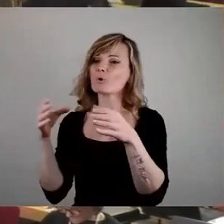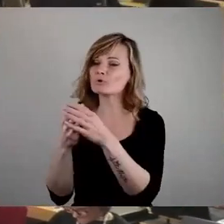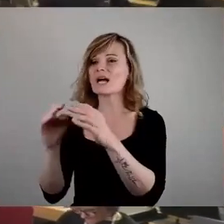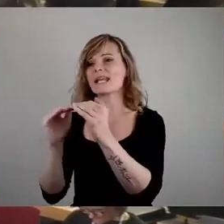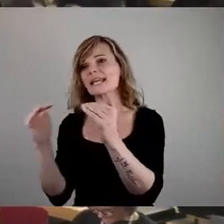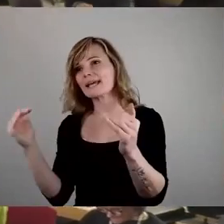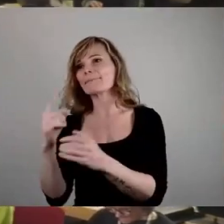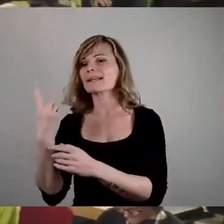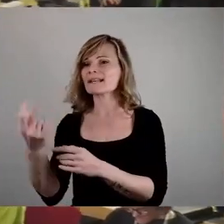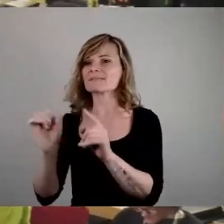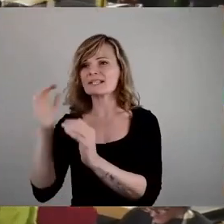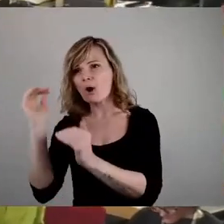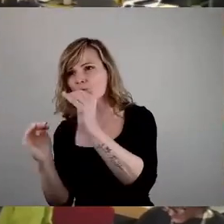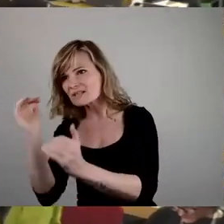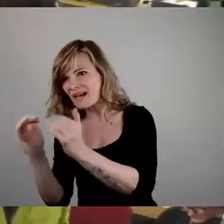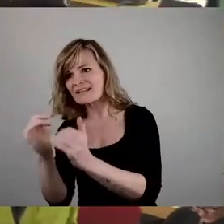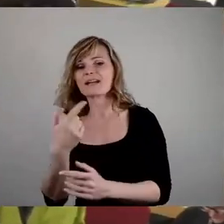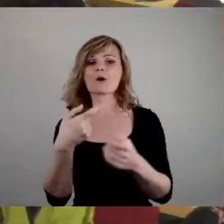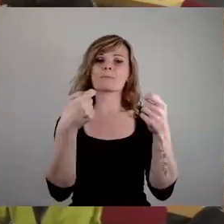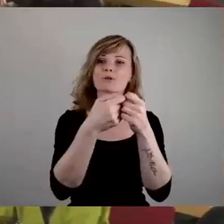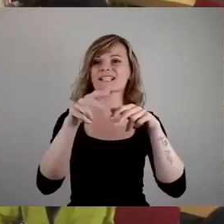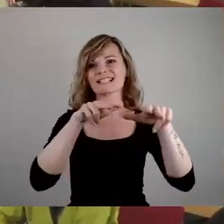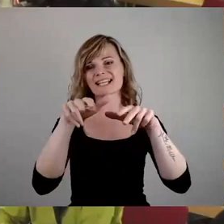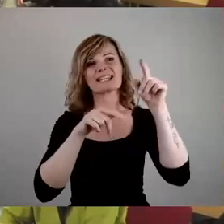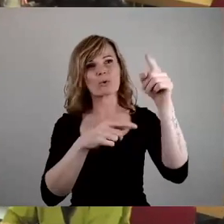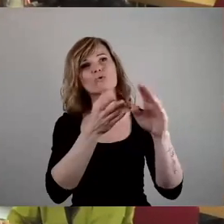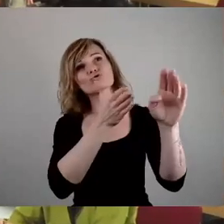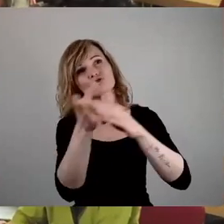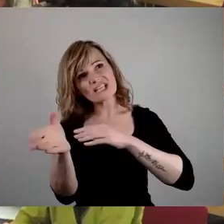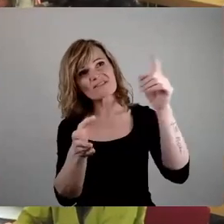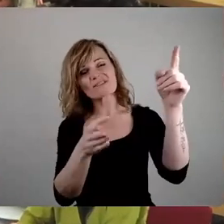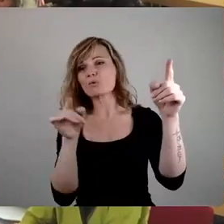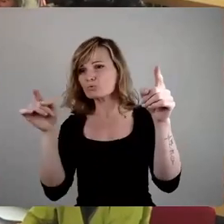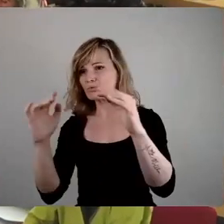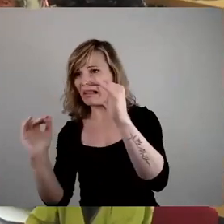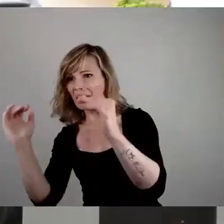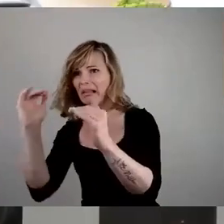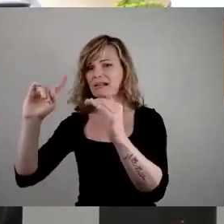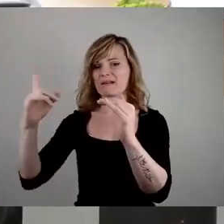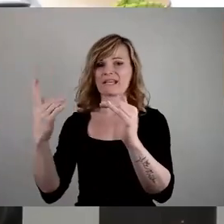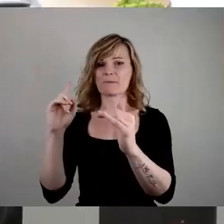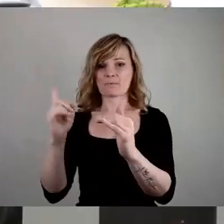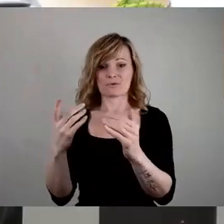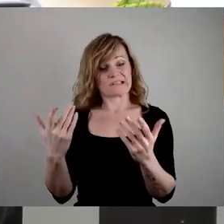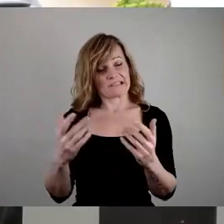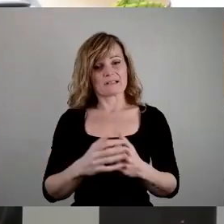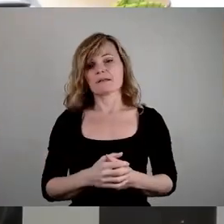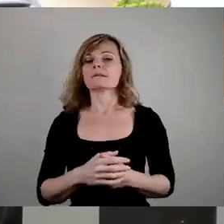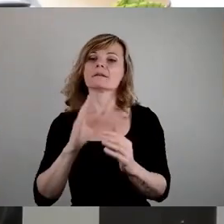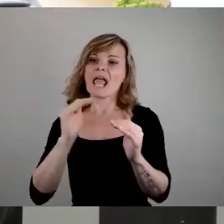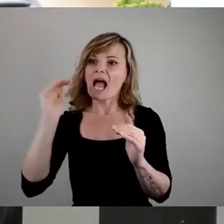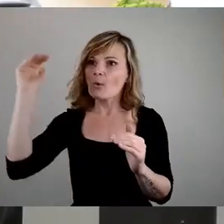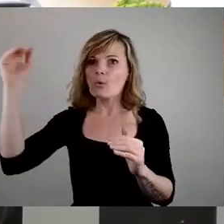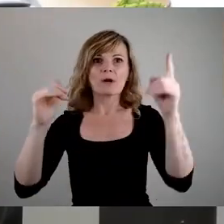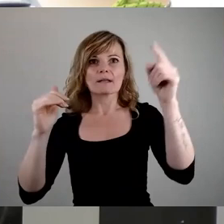wieder ausbügeln, was durch die Bundesregierung versaut wird, diese ständigen Erhöhungen. Und